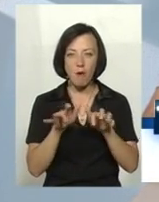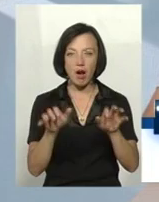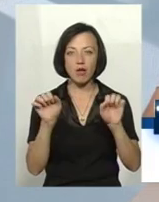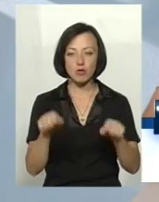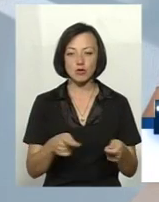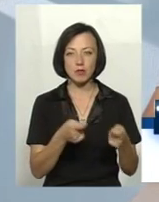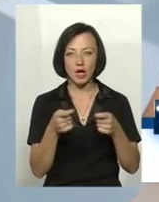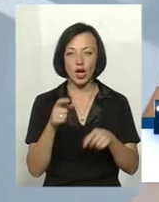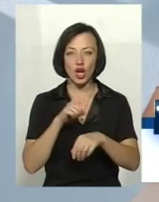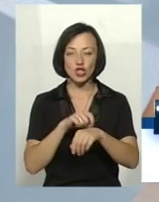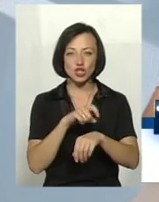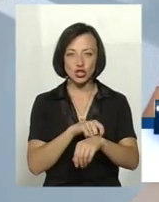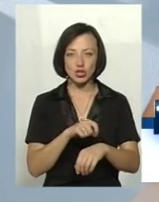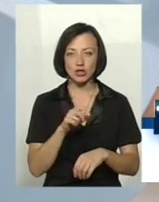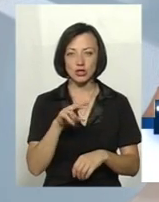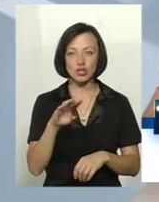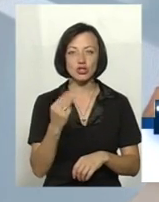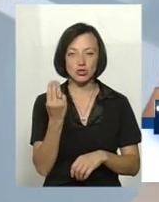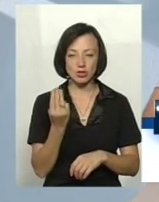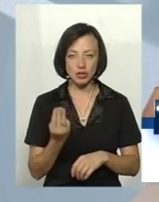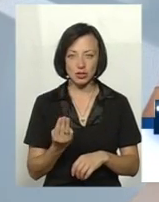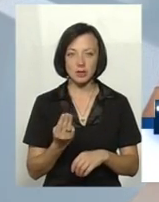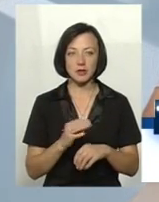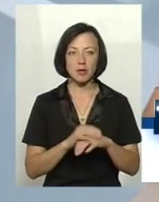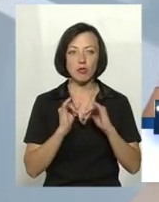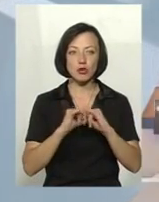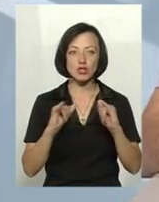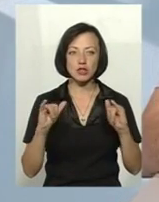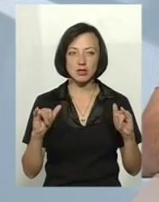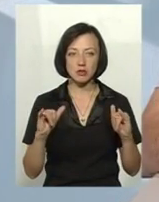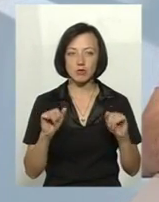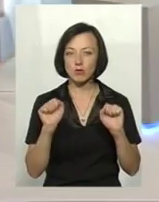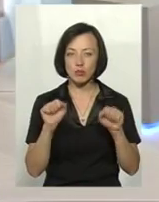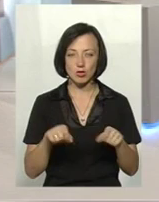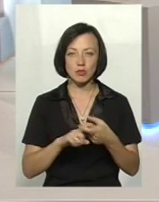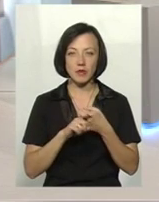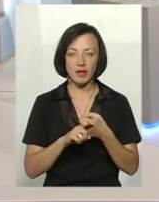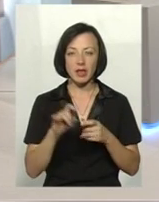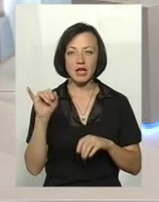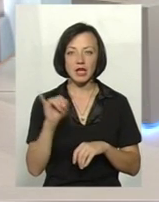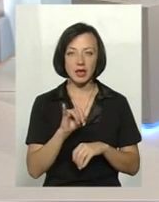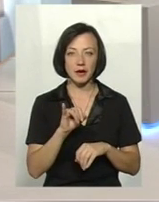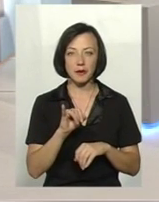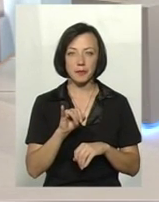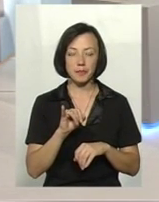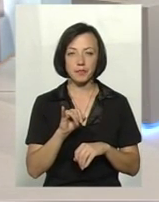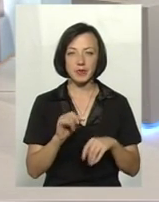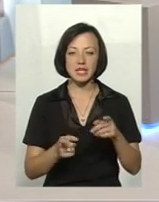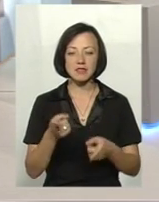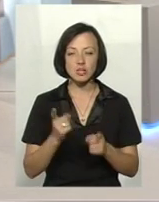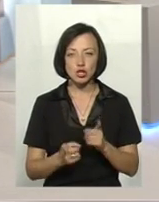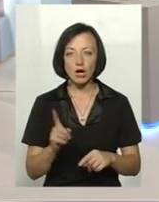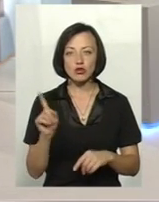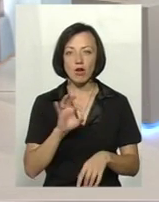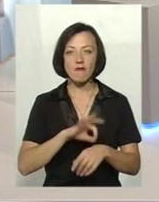переносити, кліщі, поширювати збудник. Ну, і, звичайно, що